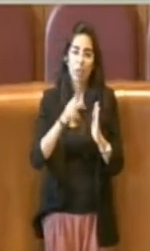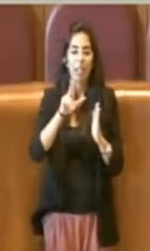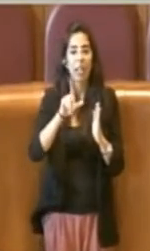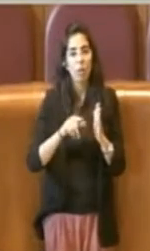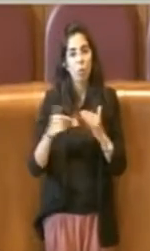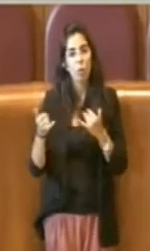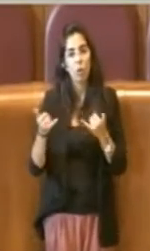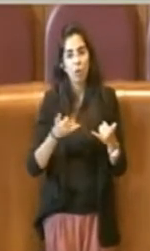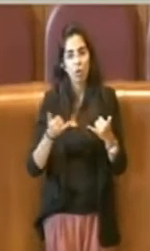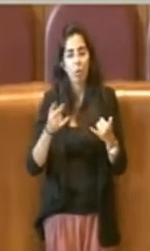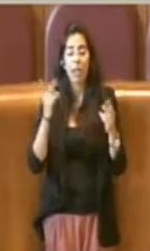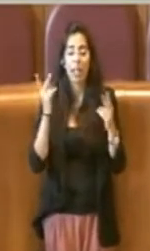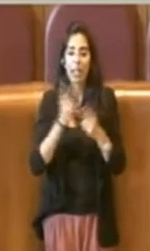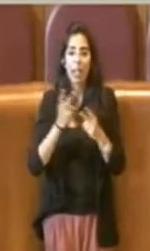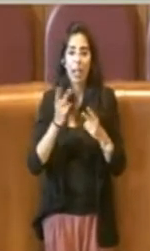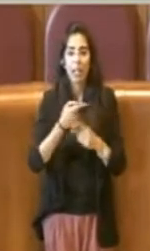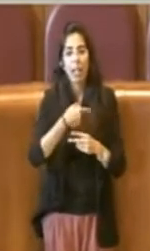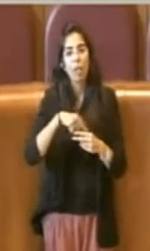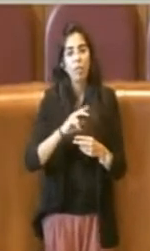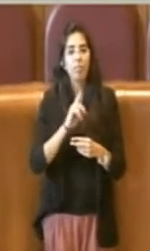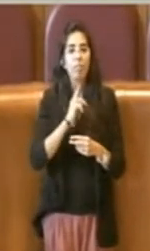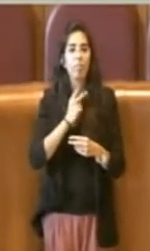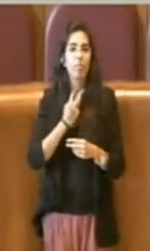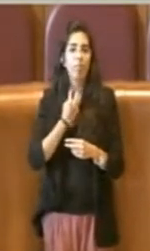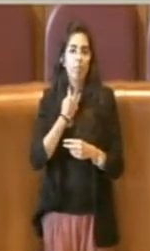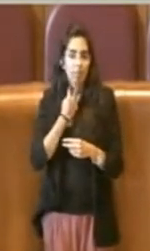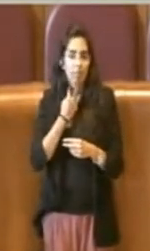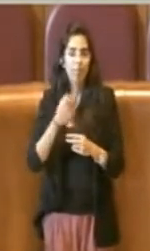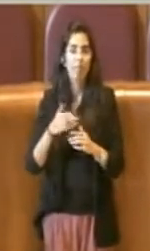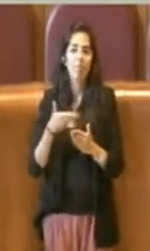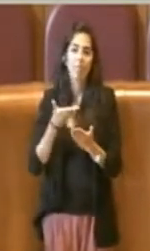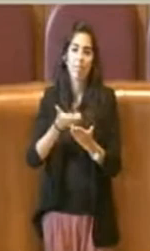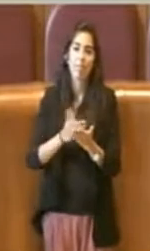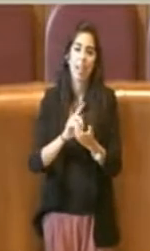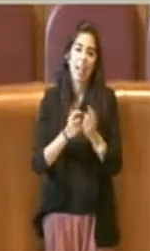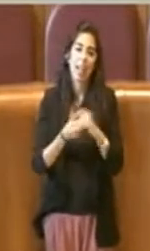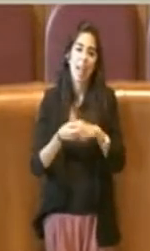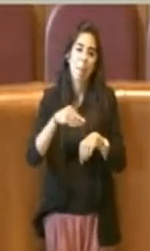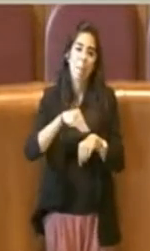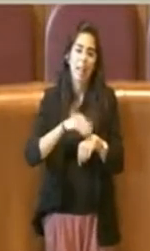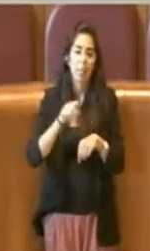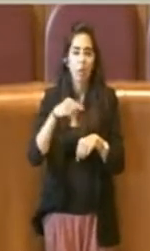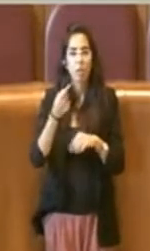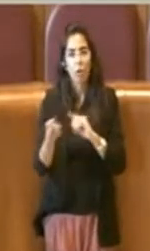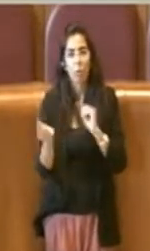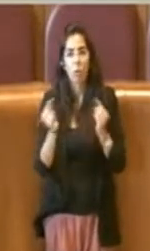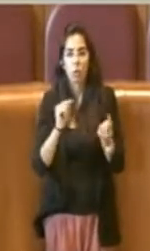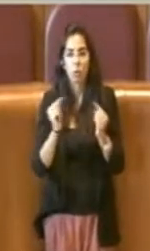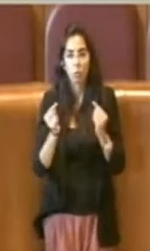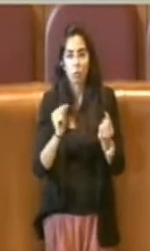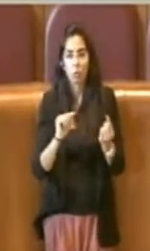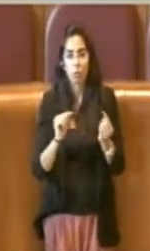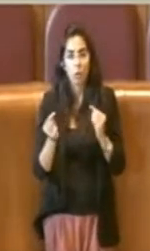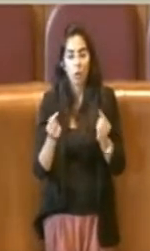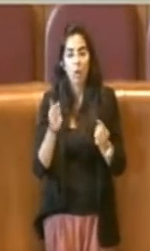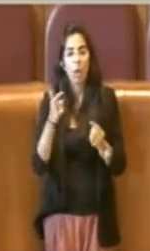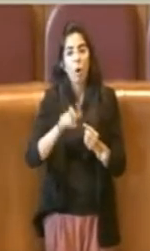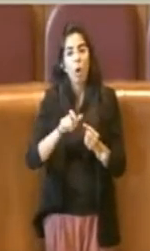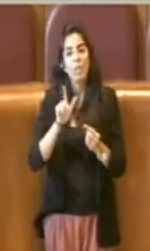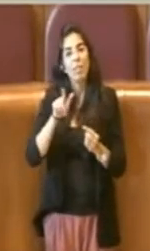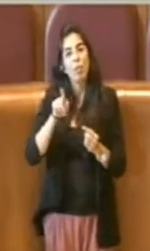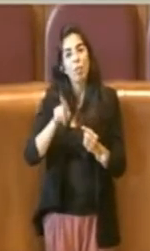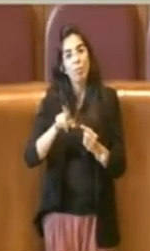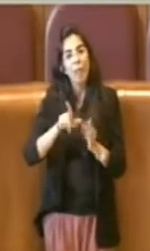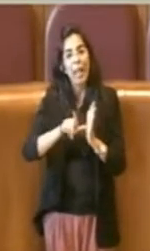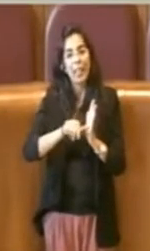realtà abbiamo dovuto presentare un emendamento che discuteremo dopo perché i tempi della scuola sono